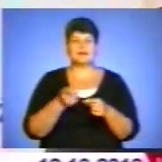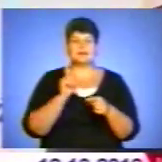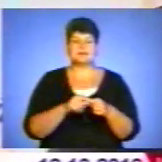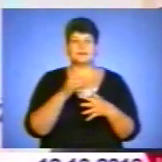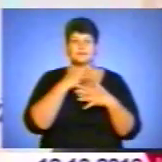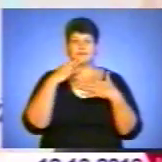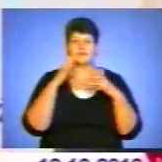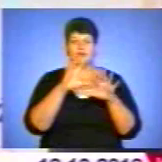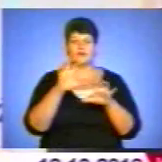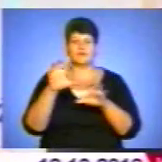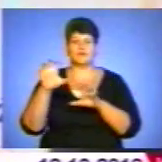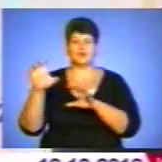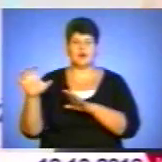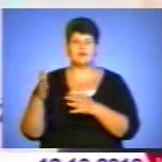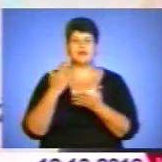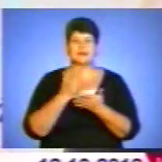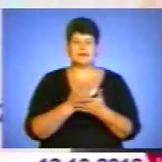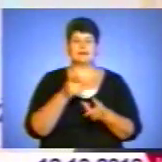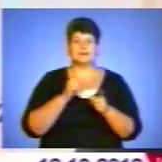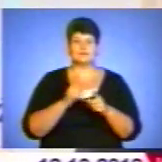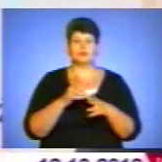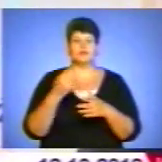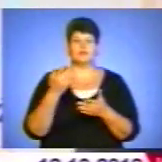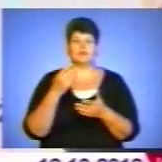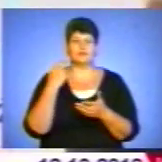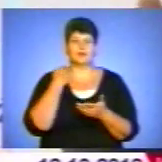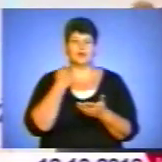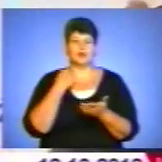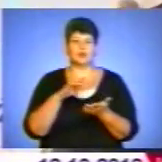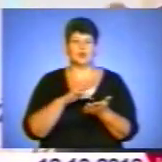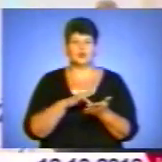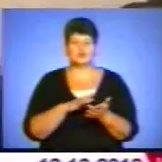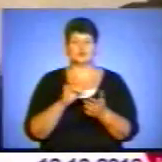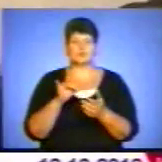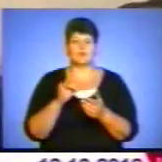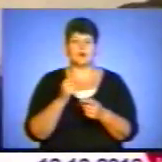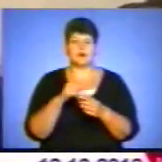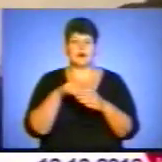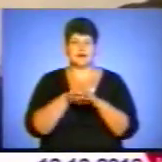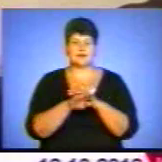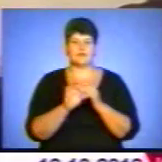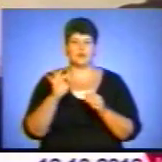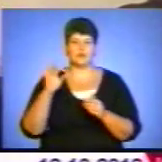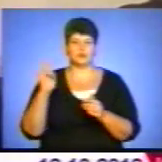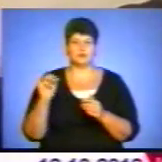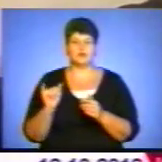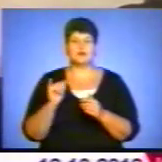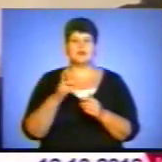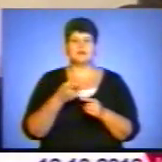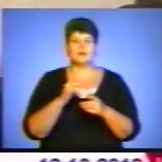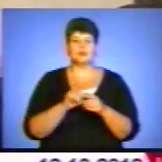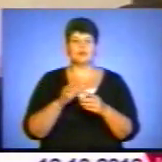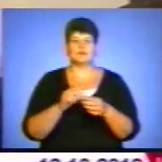унікальних фотографій, які, власне, були в лондонському архіві ОУН та багато іншого. Важливо, що сайт відкритий для усіх